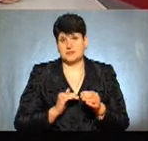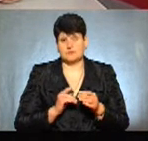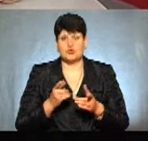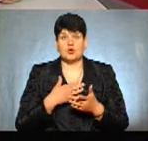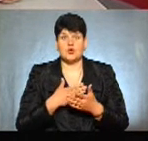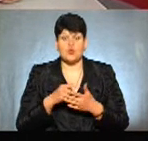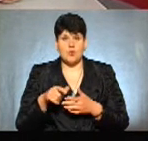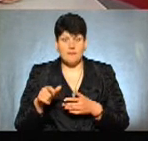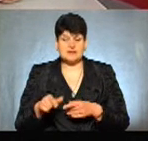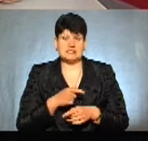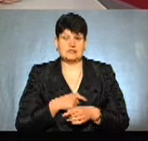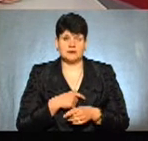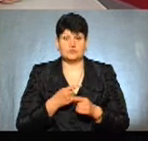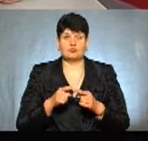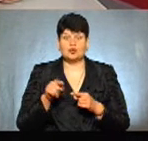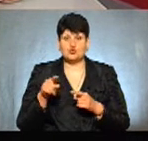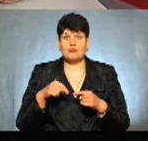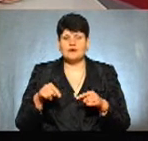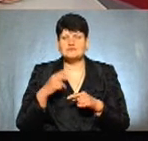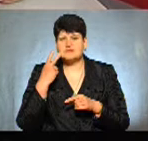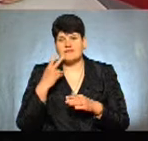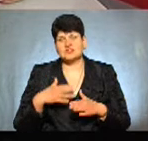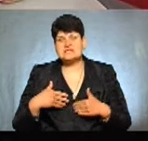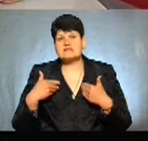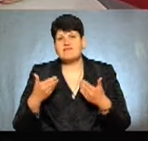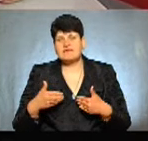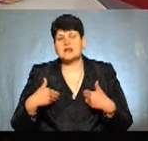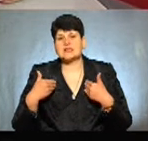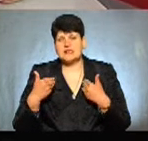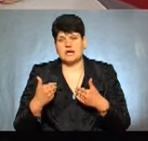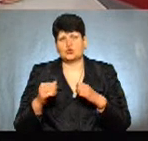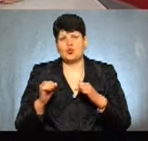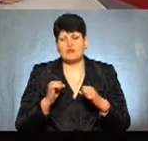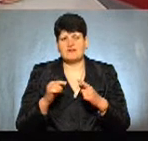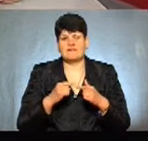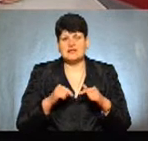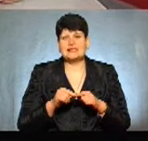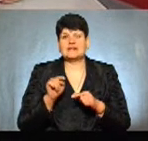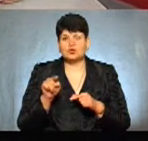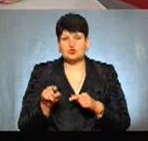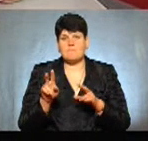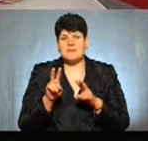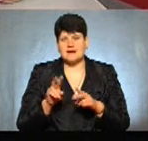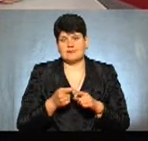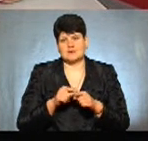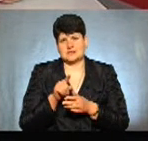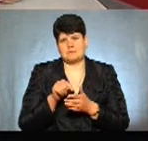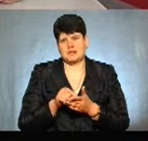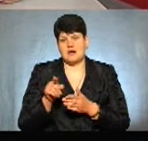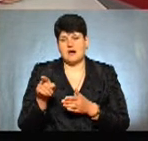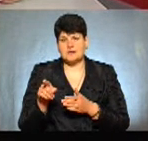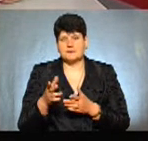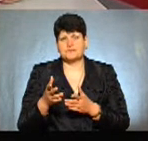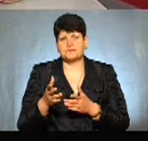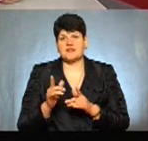громадськість, і депутати по цьому округу завжди зверталися до відповідних управлінь відділів для того, щоб ми переглядали ці питання, так би